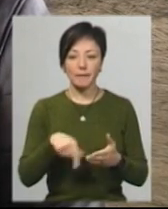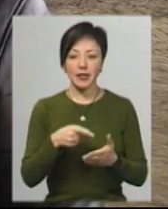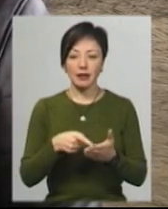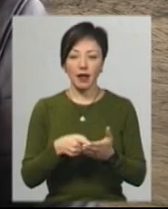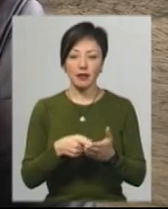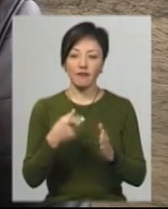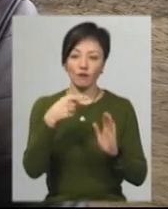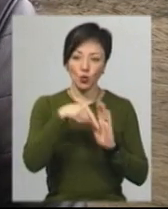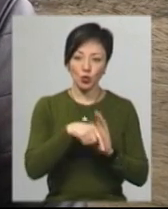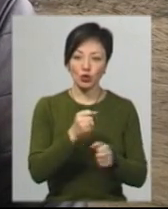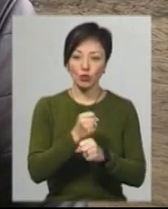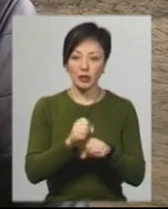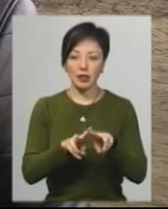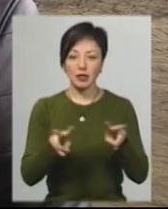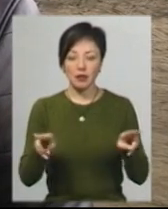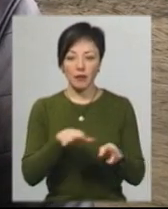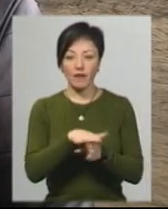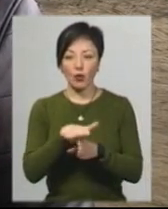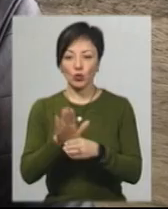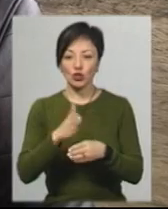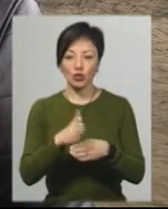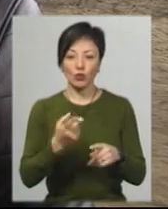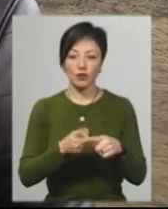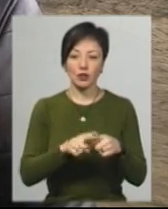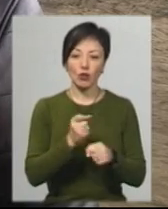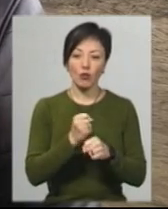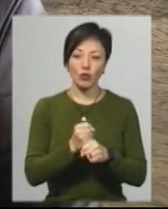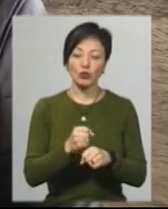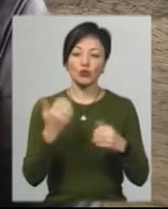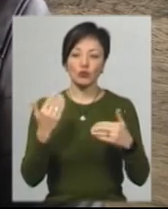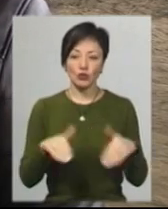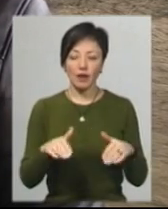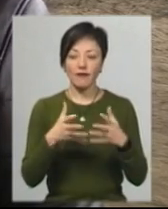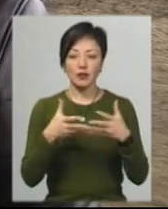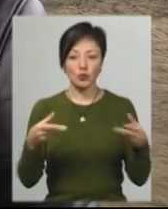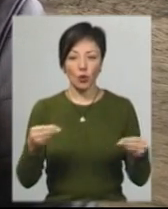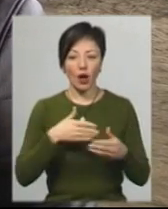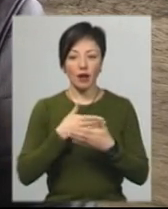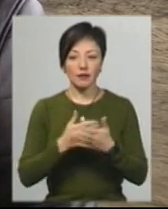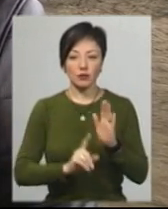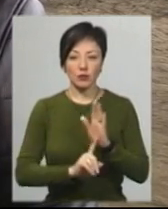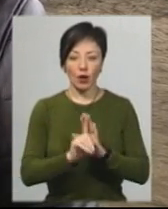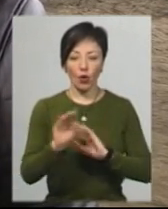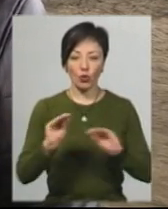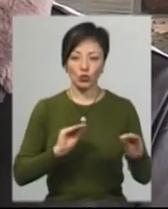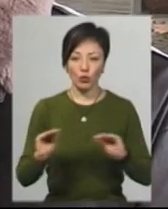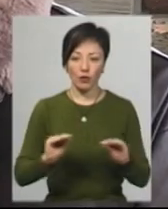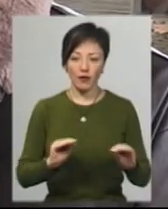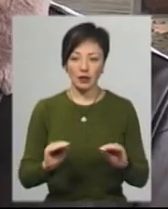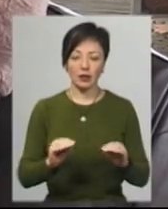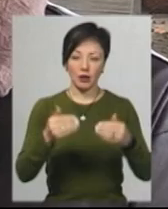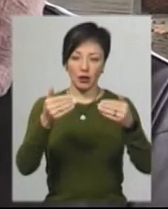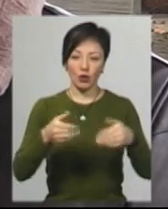стосуються внутрішніх робіт, так само там виконуються частково ці роботи, для того, щоб вже весною активно приступати до оздоблювальних робіт.